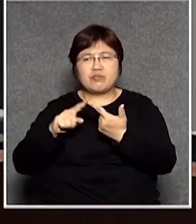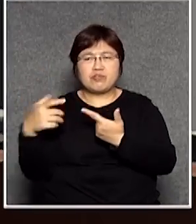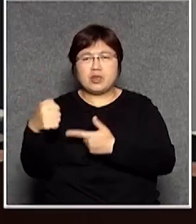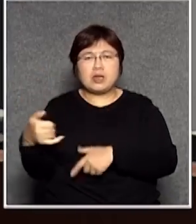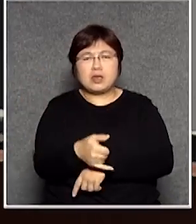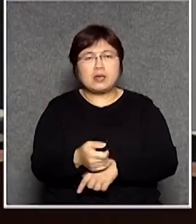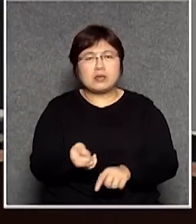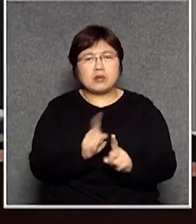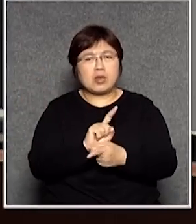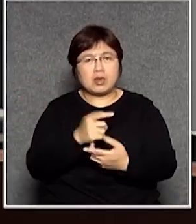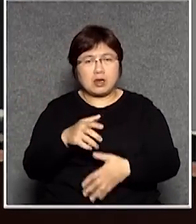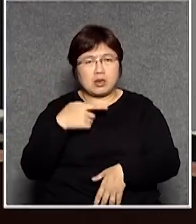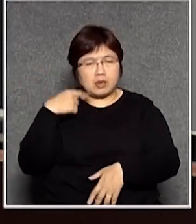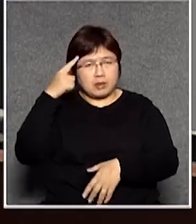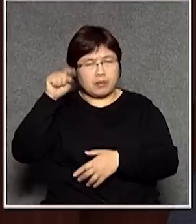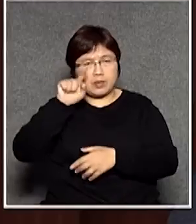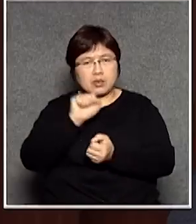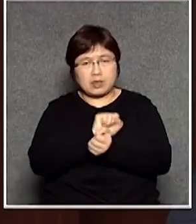本就沒有等著去解決個問題